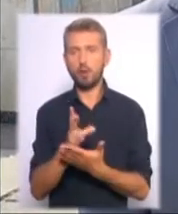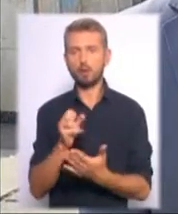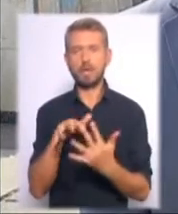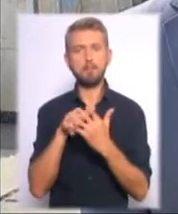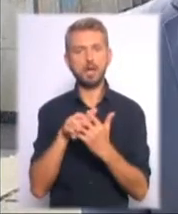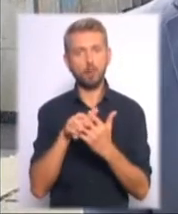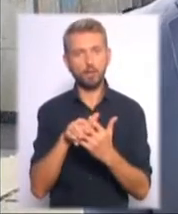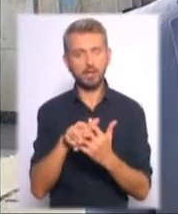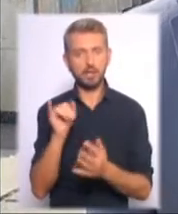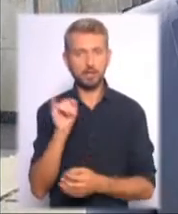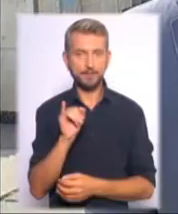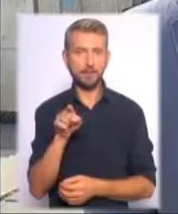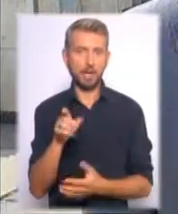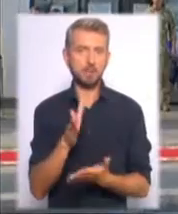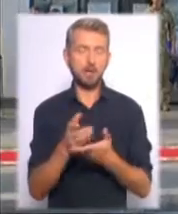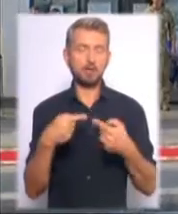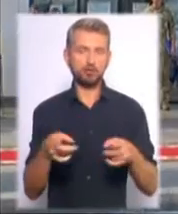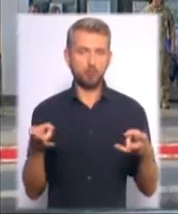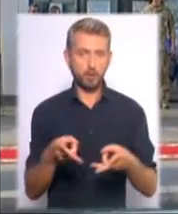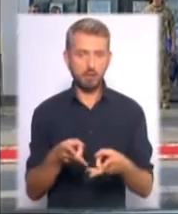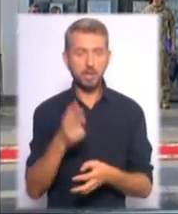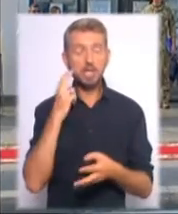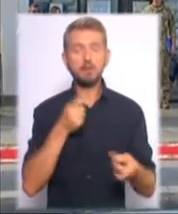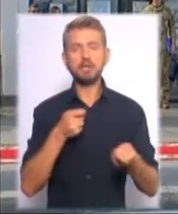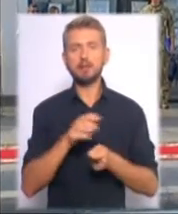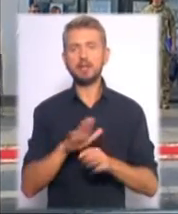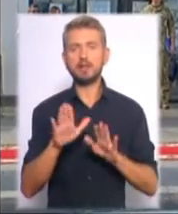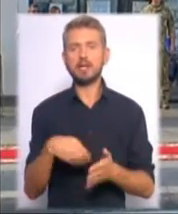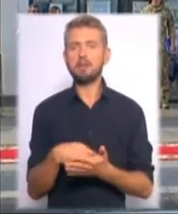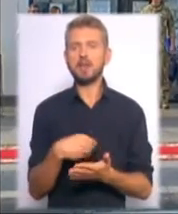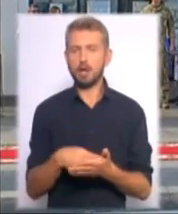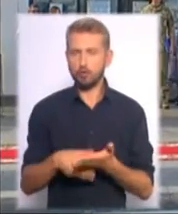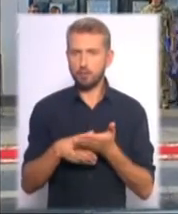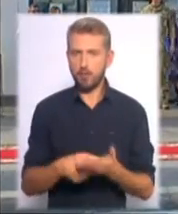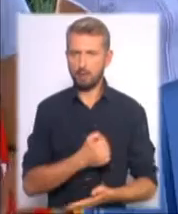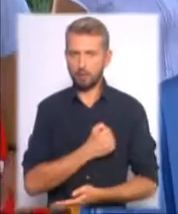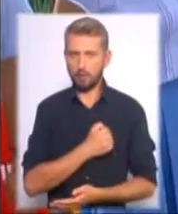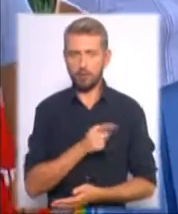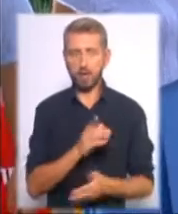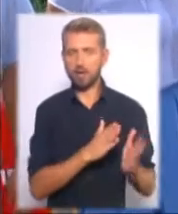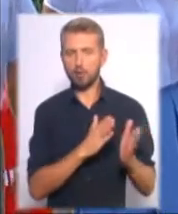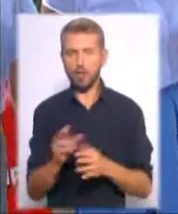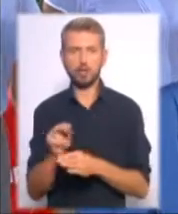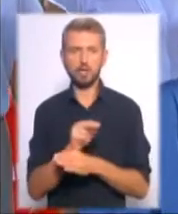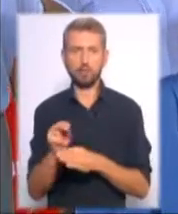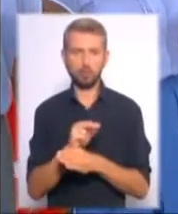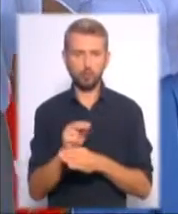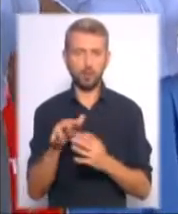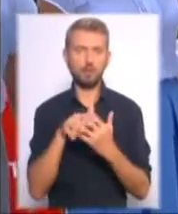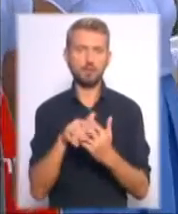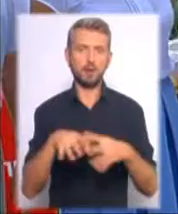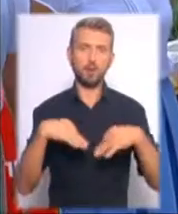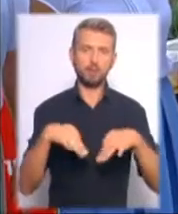і там є інші потреби. Столична влада не тільки матеріально допомагає військовим, а й регулярно ремонтує фронтові автівки та